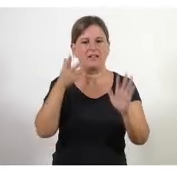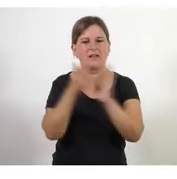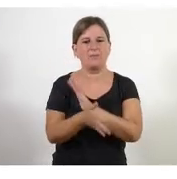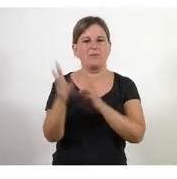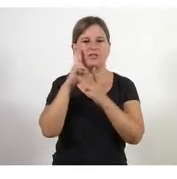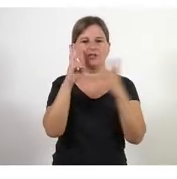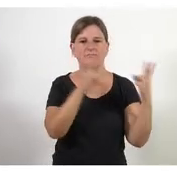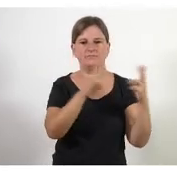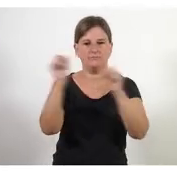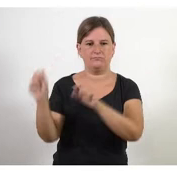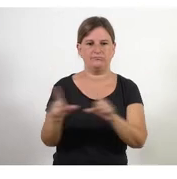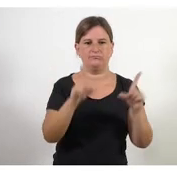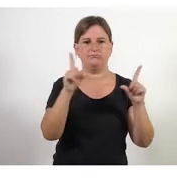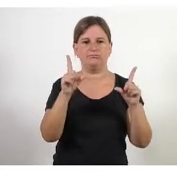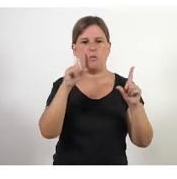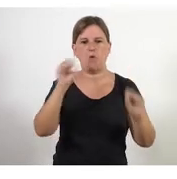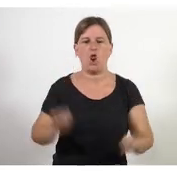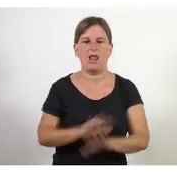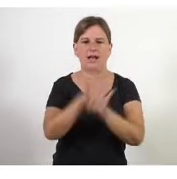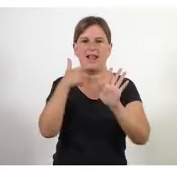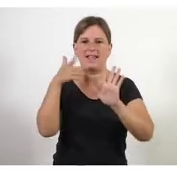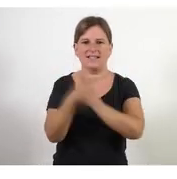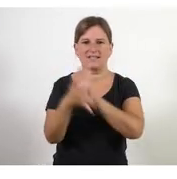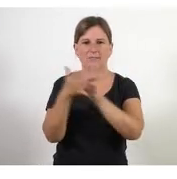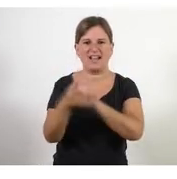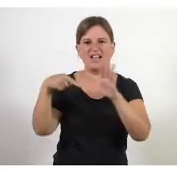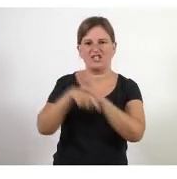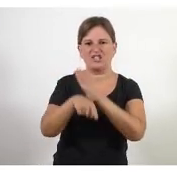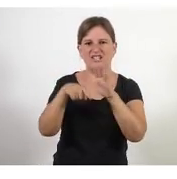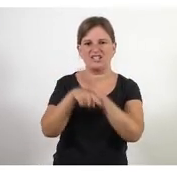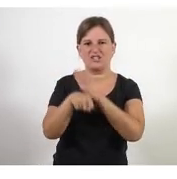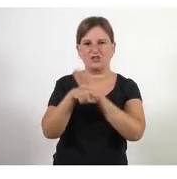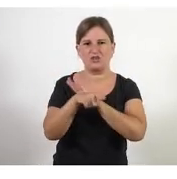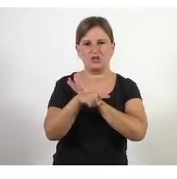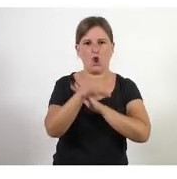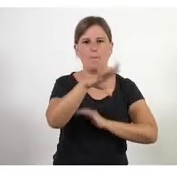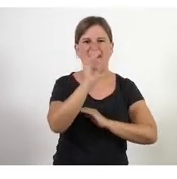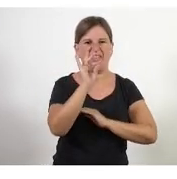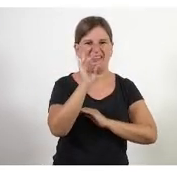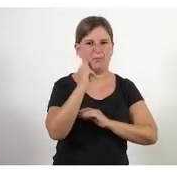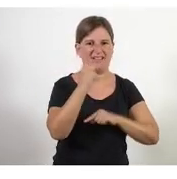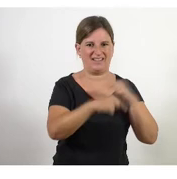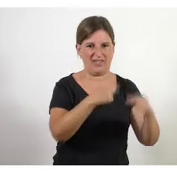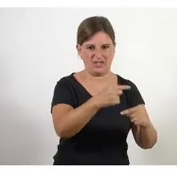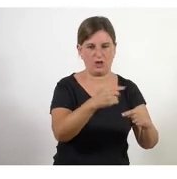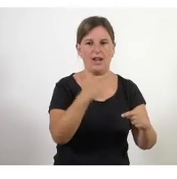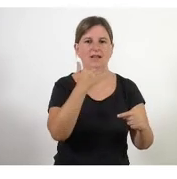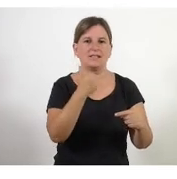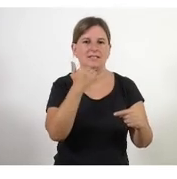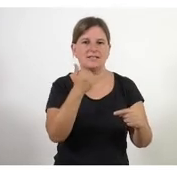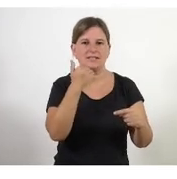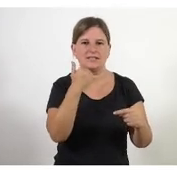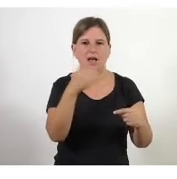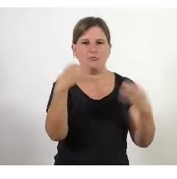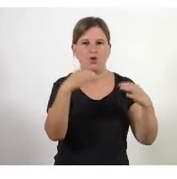parell de slides com molt clares per entendre la gestió predictiva o tradicional ja sabem que el desenvolupament es fa tot d'una